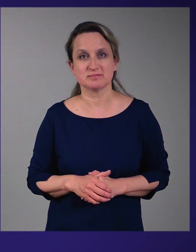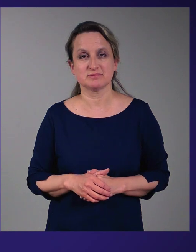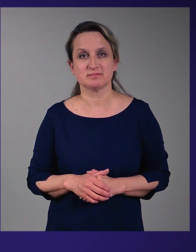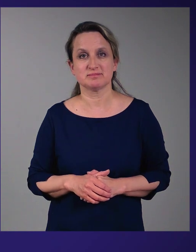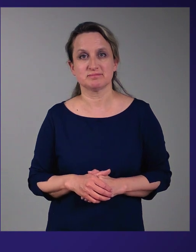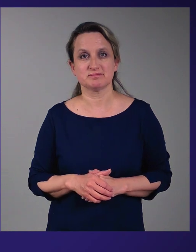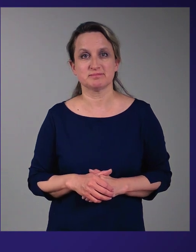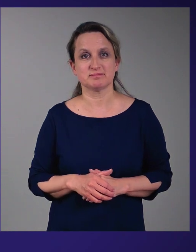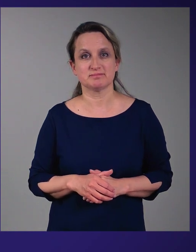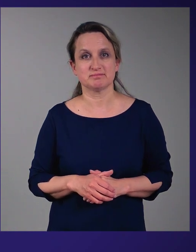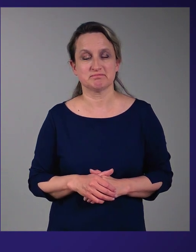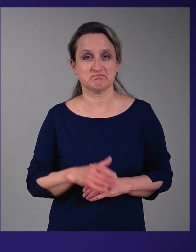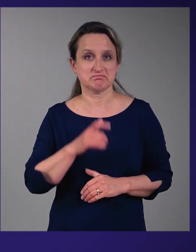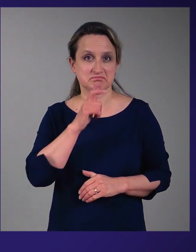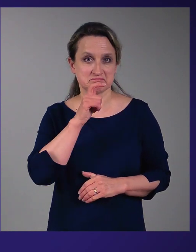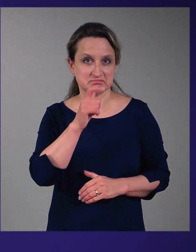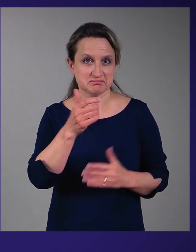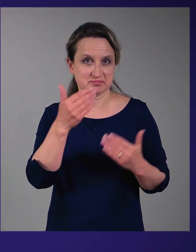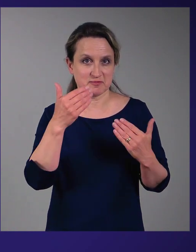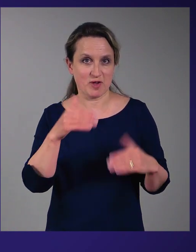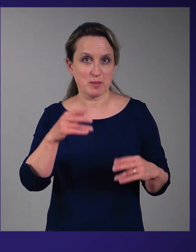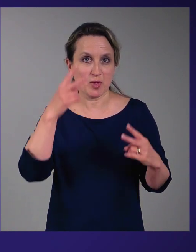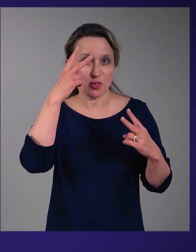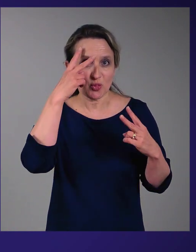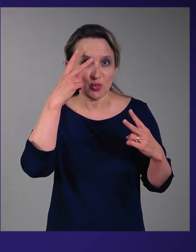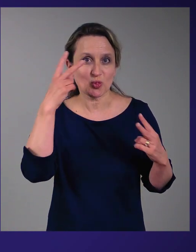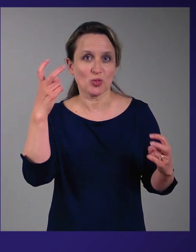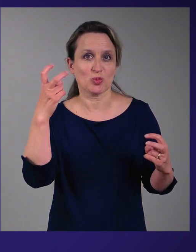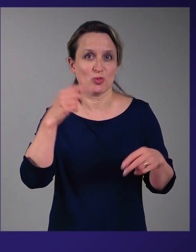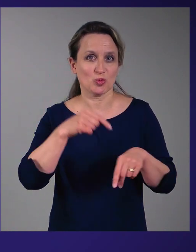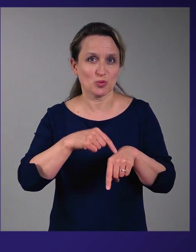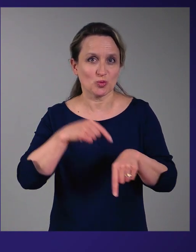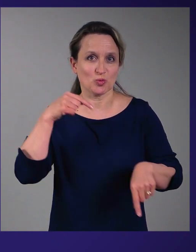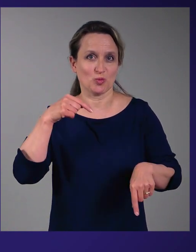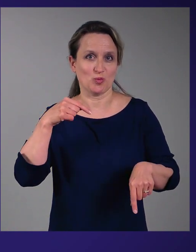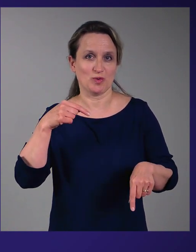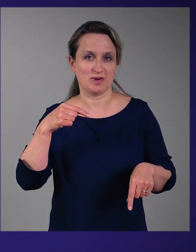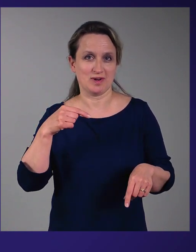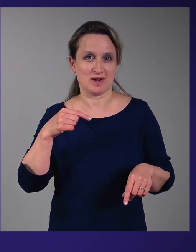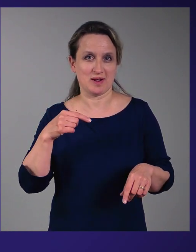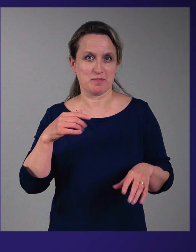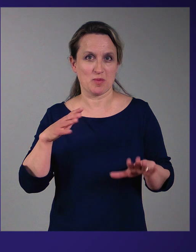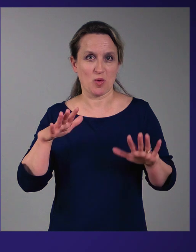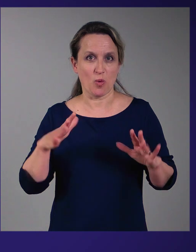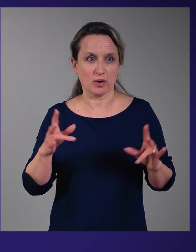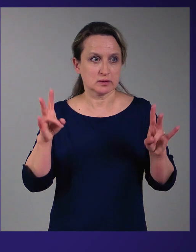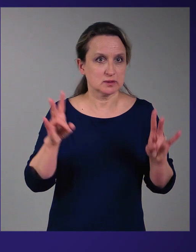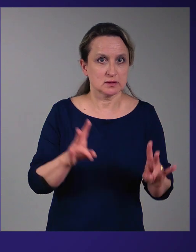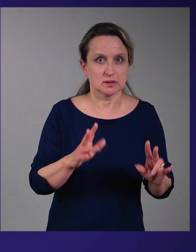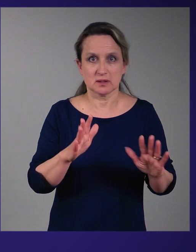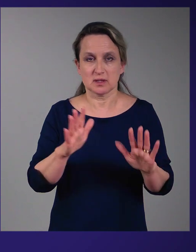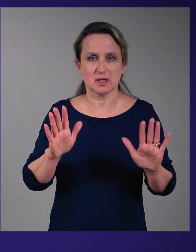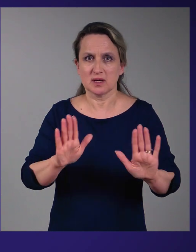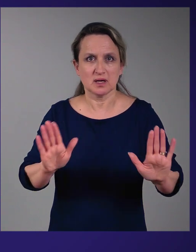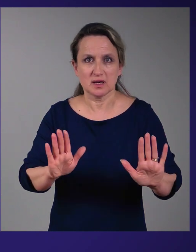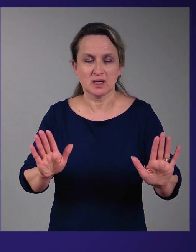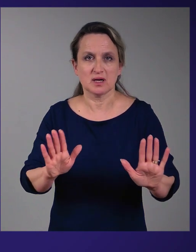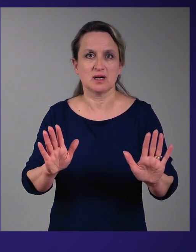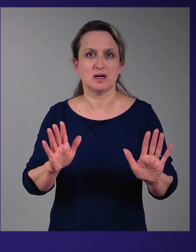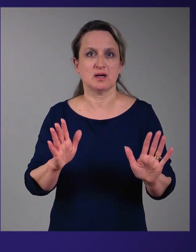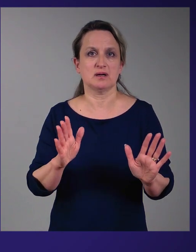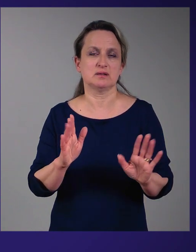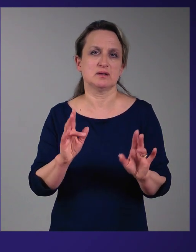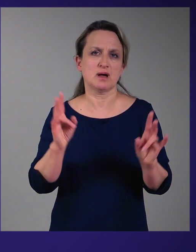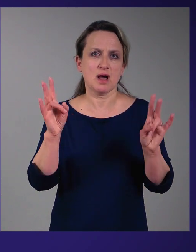nagu mainitud turvatunne ja õnnetustega toimetulek ja